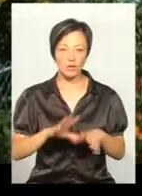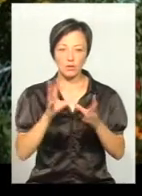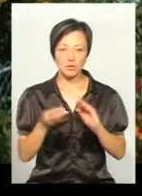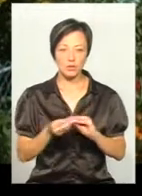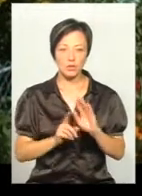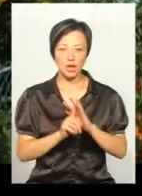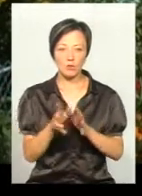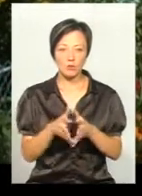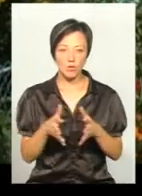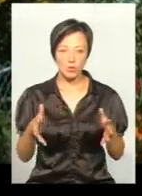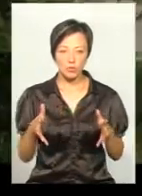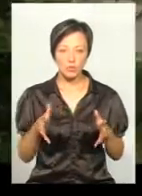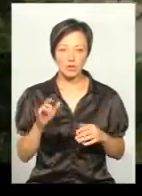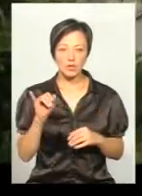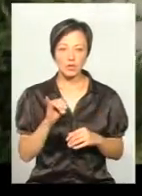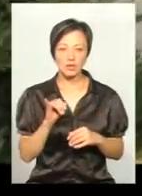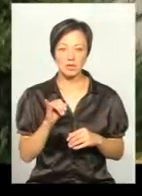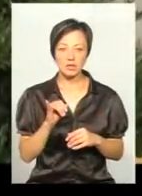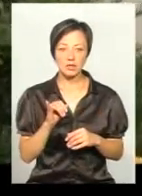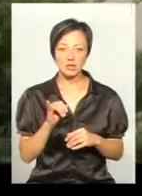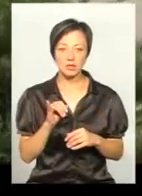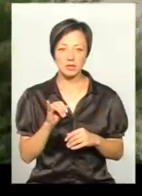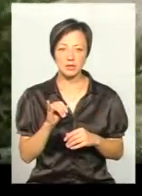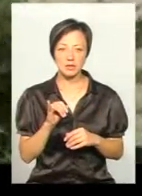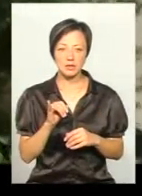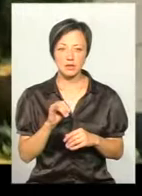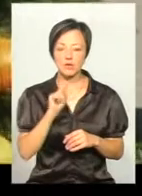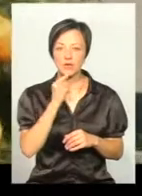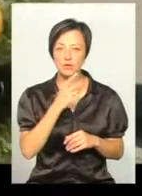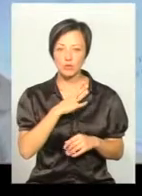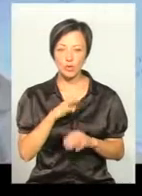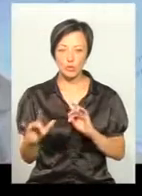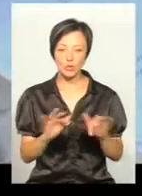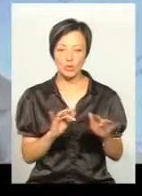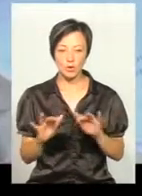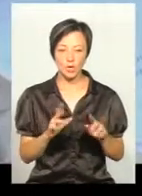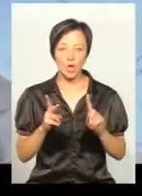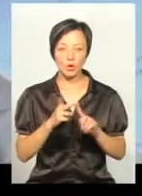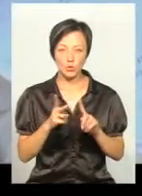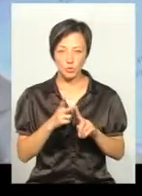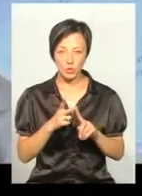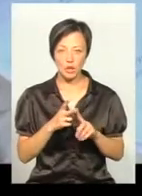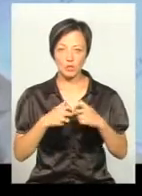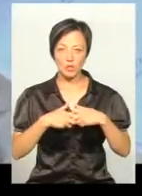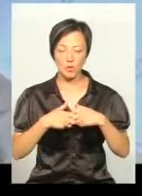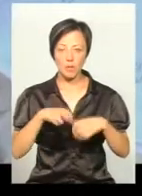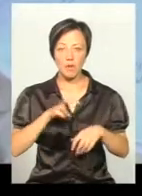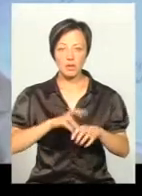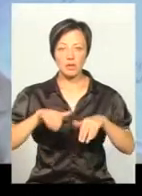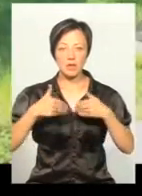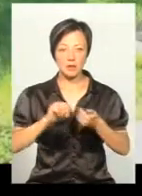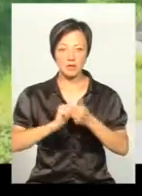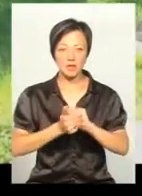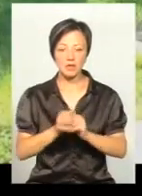Начало пухнути спиною, важко було передвігатися. Другий та зостигновий суглоб медики радили